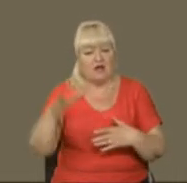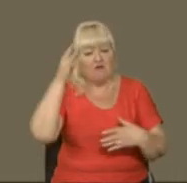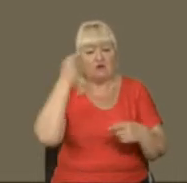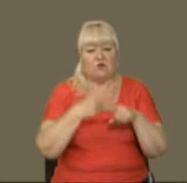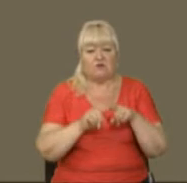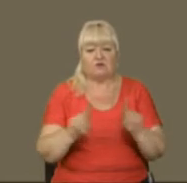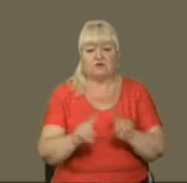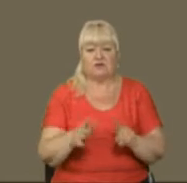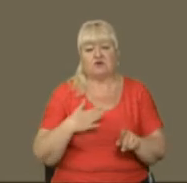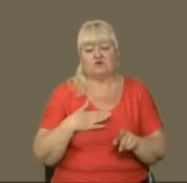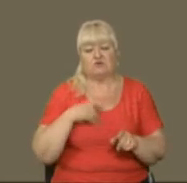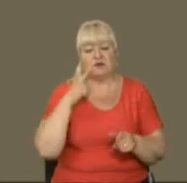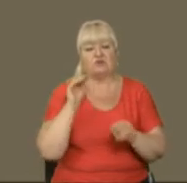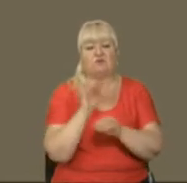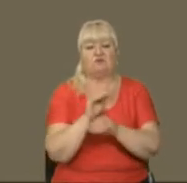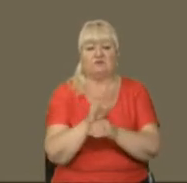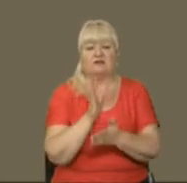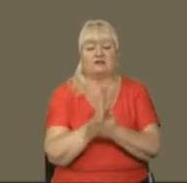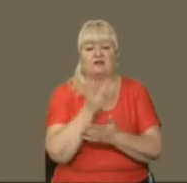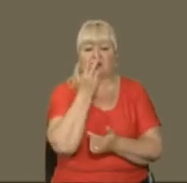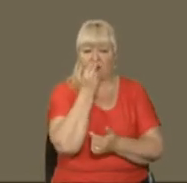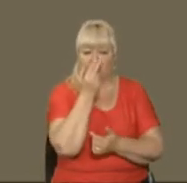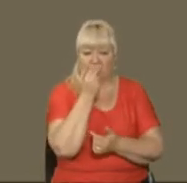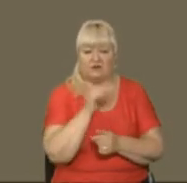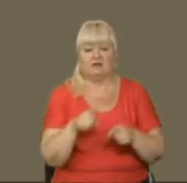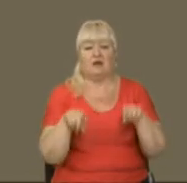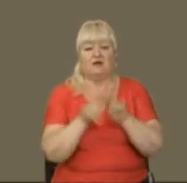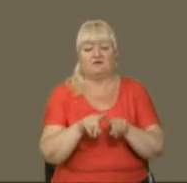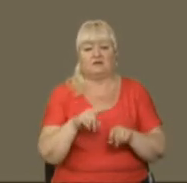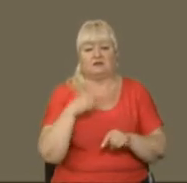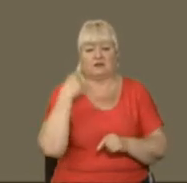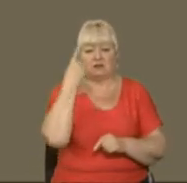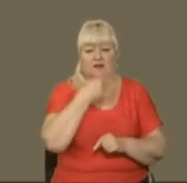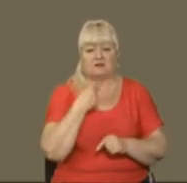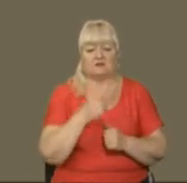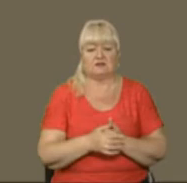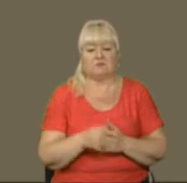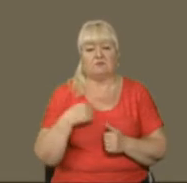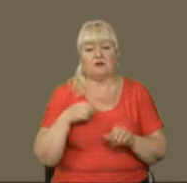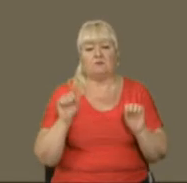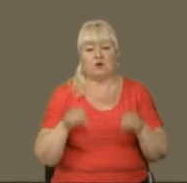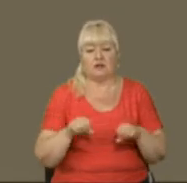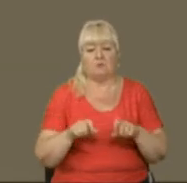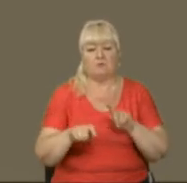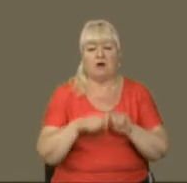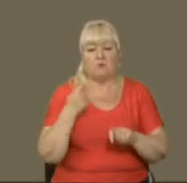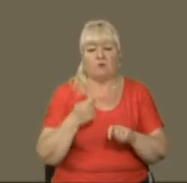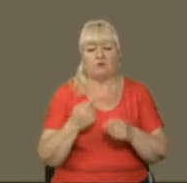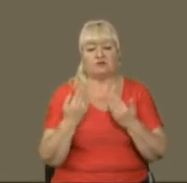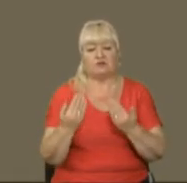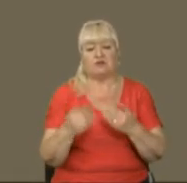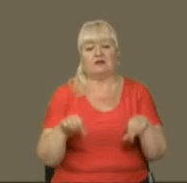Враховуючи те, що наші обвинувачення є неповнолітніми і в такий спосіб ми могли б порушити